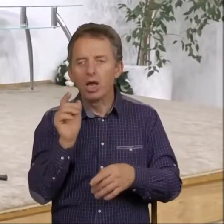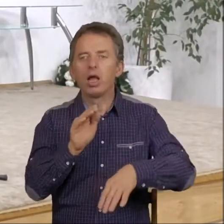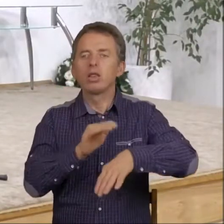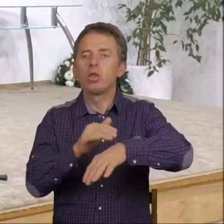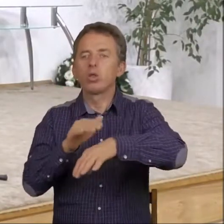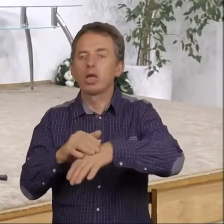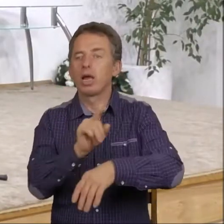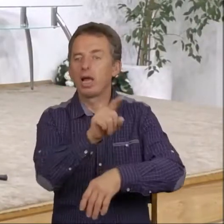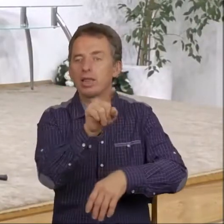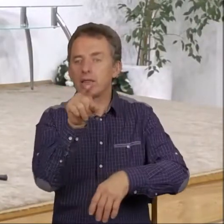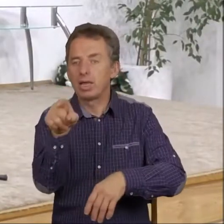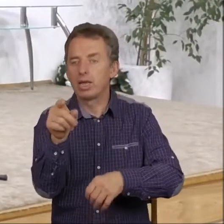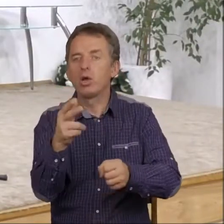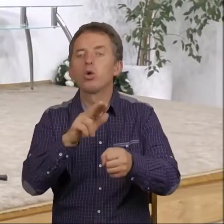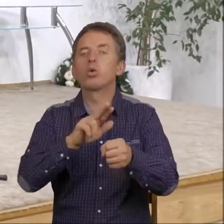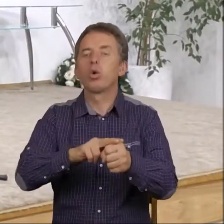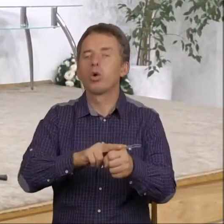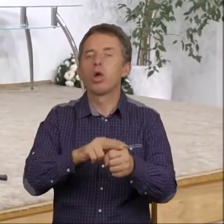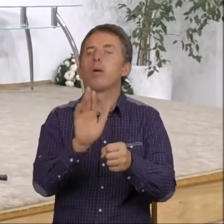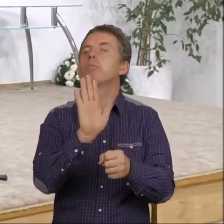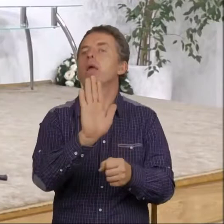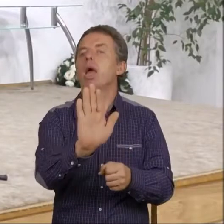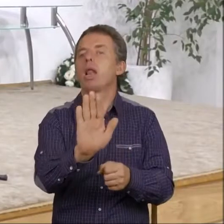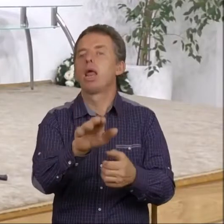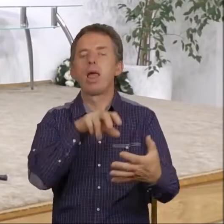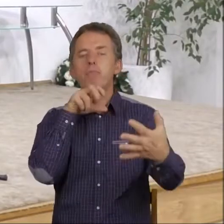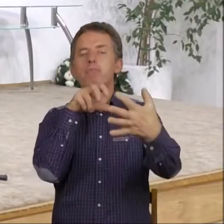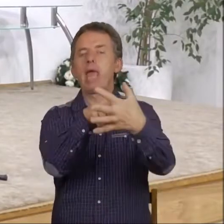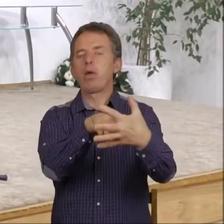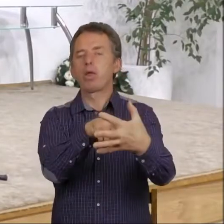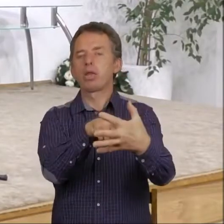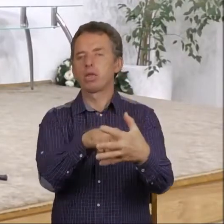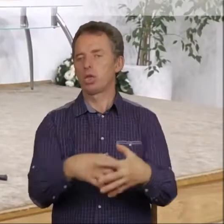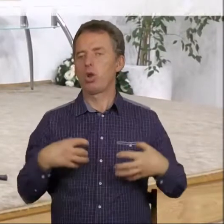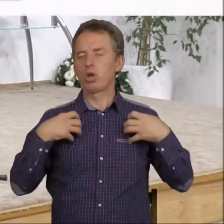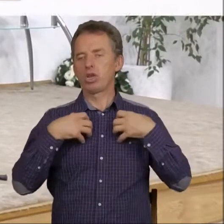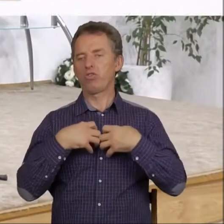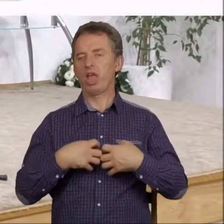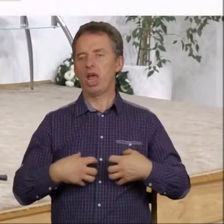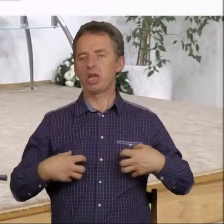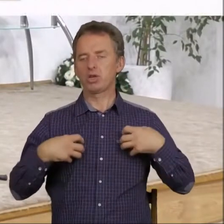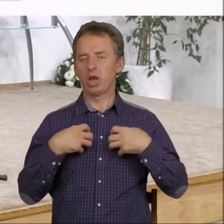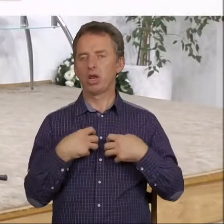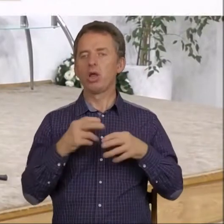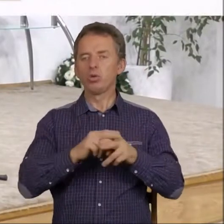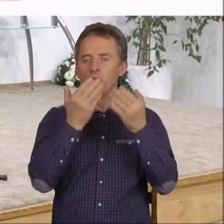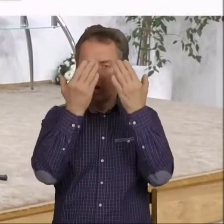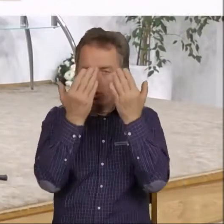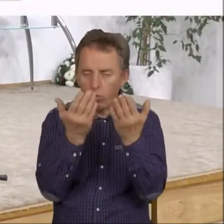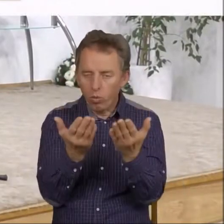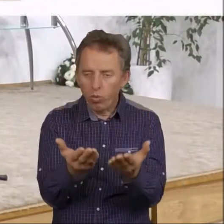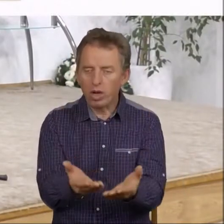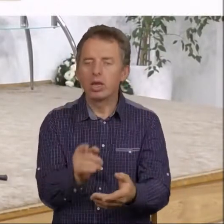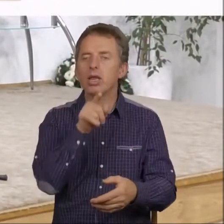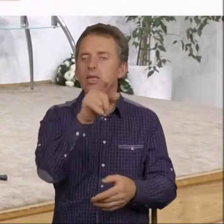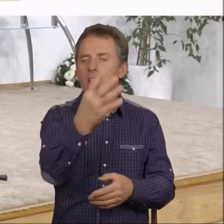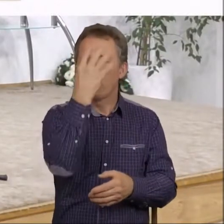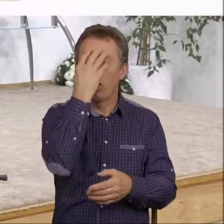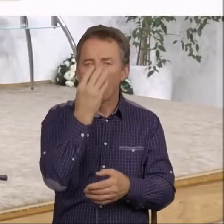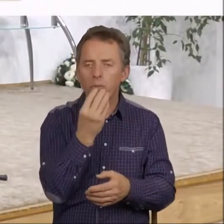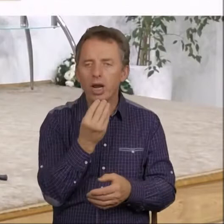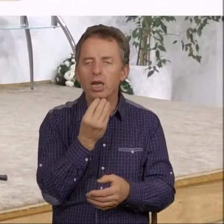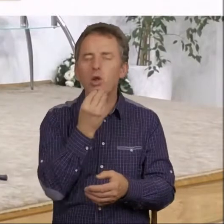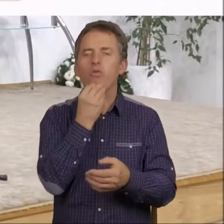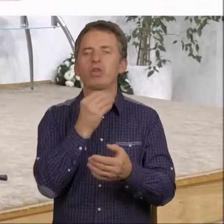tych, którzy mieli piętno zwierzęcia. Tych, którzy kłaniali się jego obrazowi.